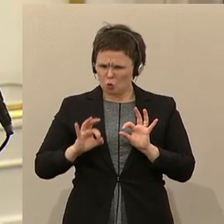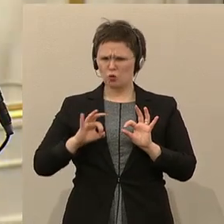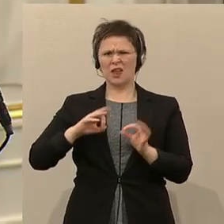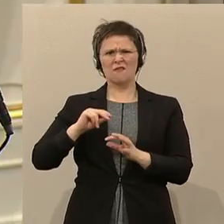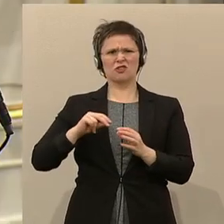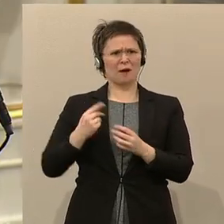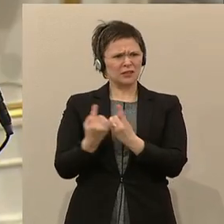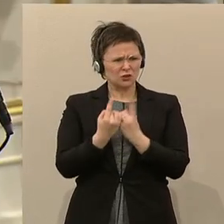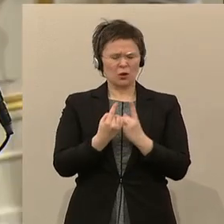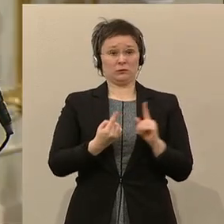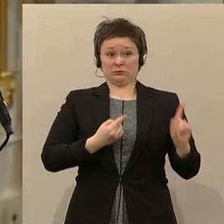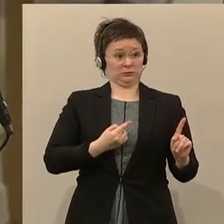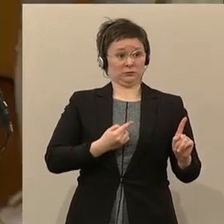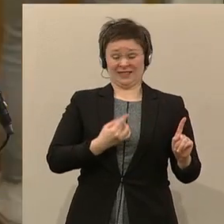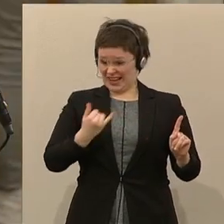haben.